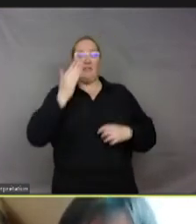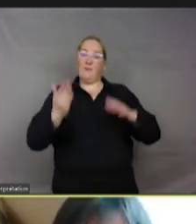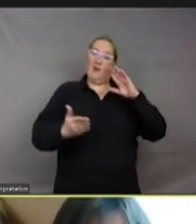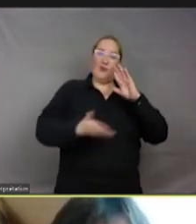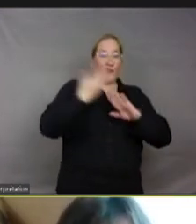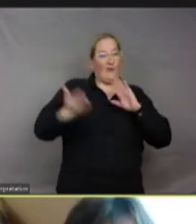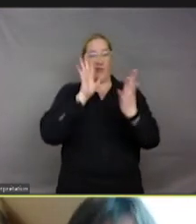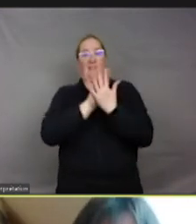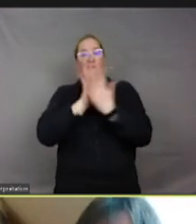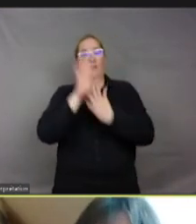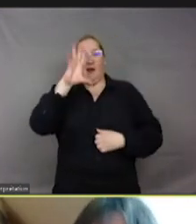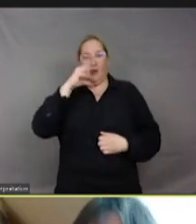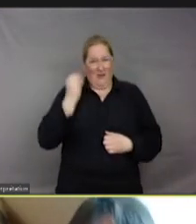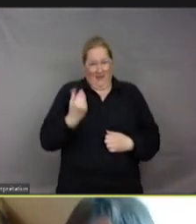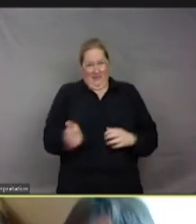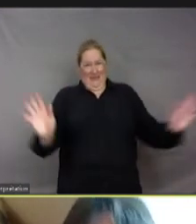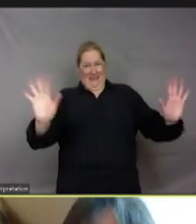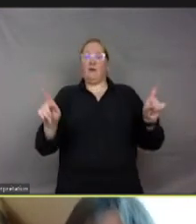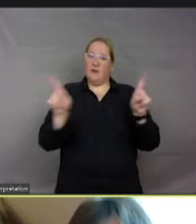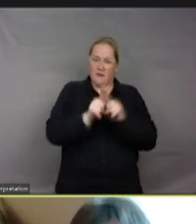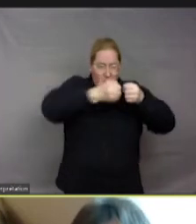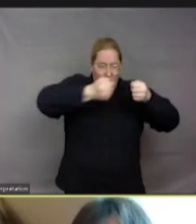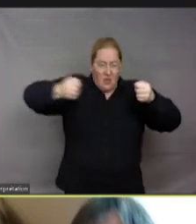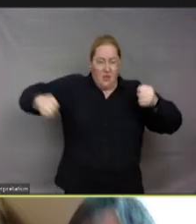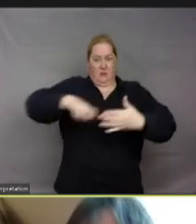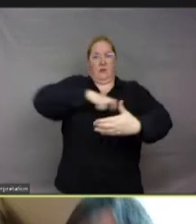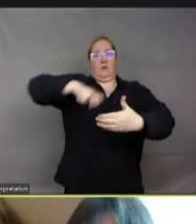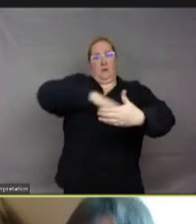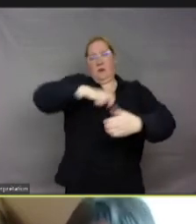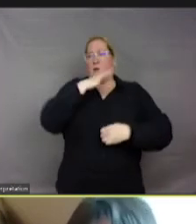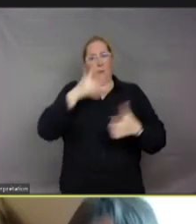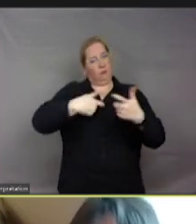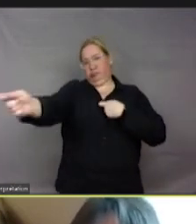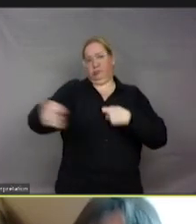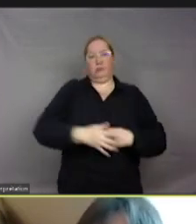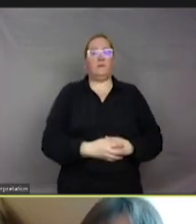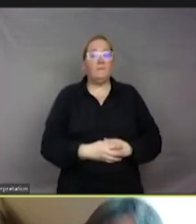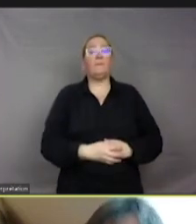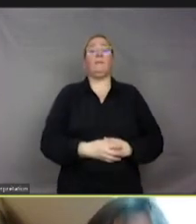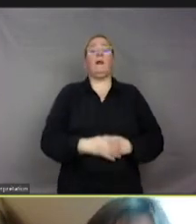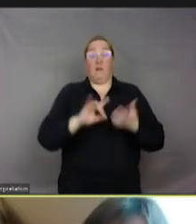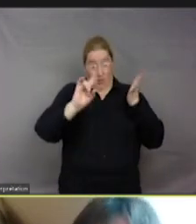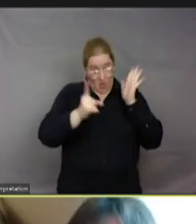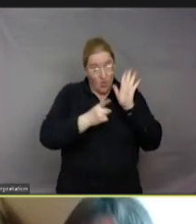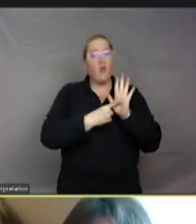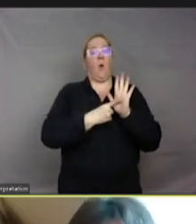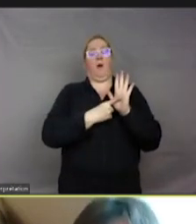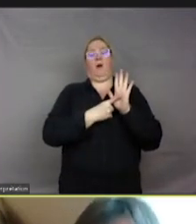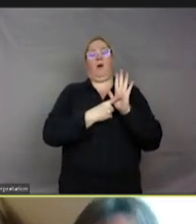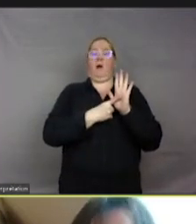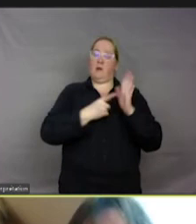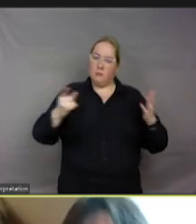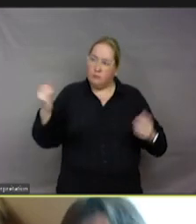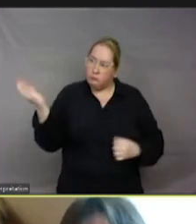contact des humains, n'est pas fait pour être enfermé, donc pour bien développer le droit, pour bien développer de